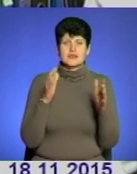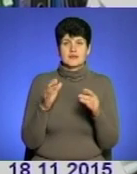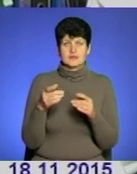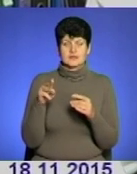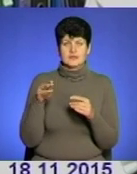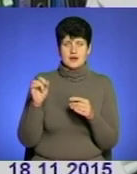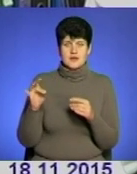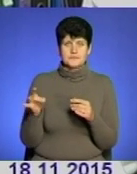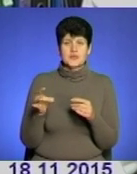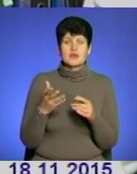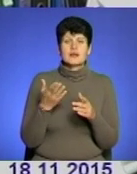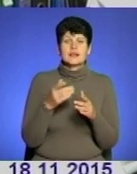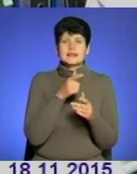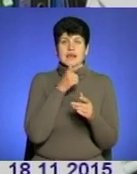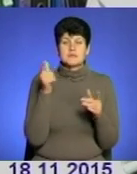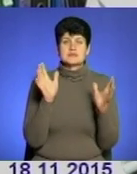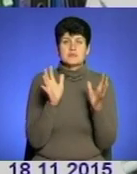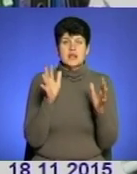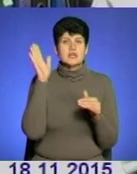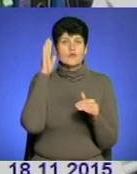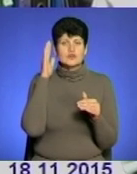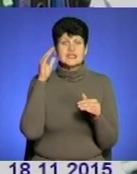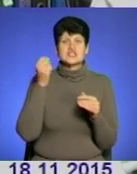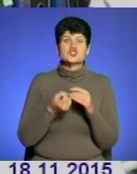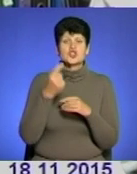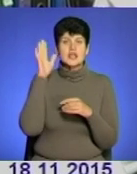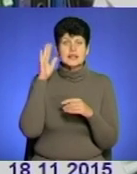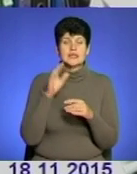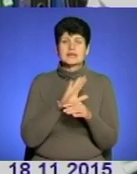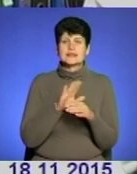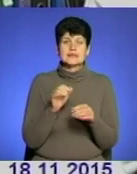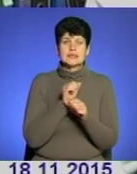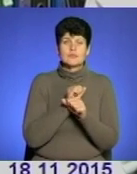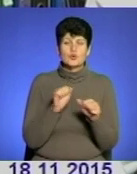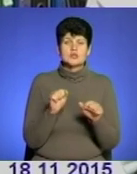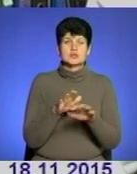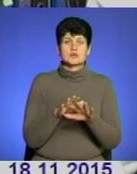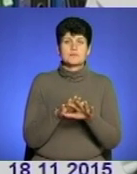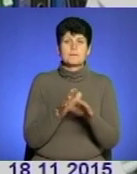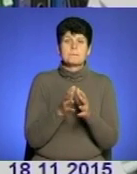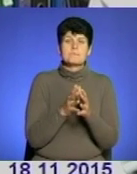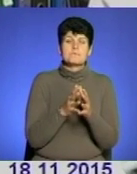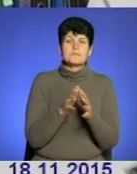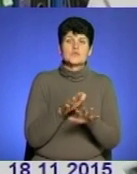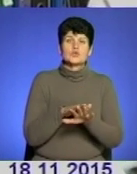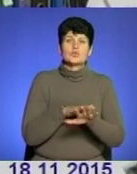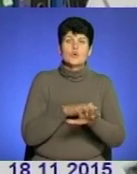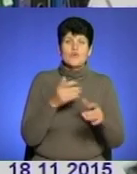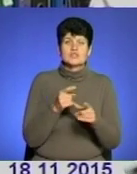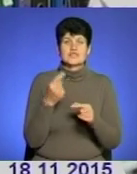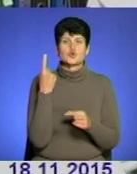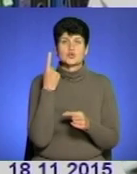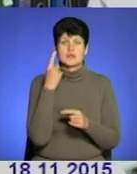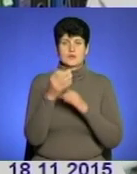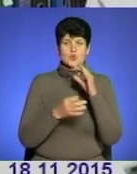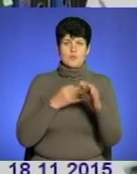зберігання цієї води, навіть набраної з природніх джерел, не допускаються фактично в зберіганні і більшої днієї доби. І